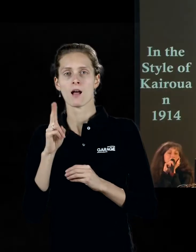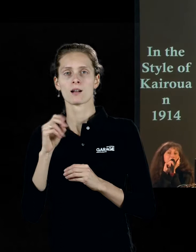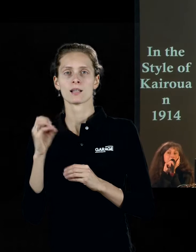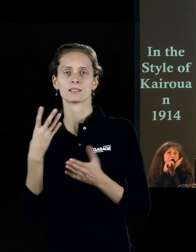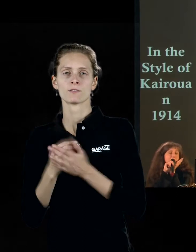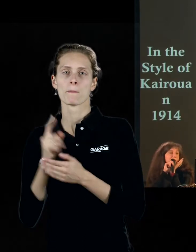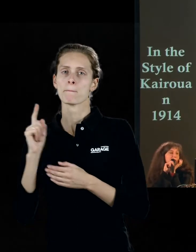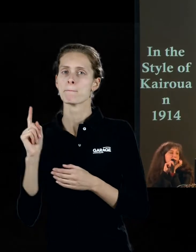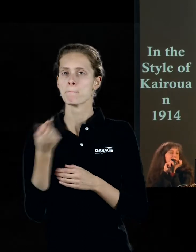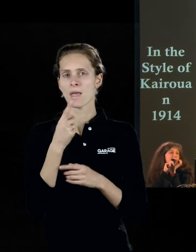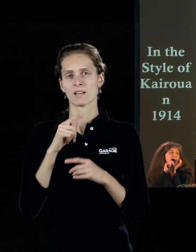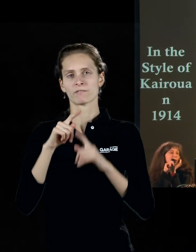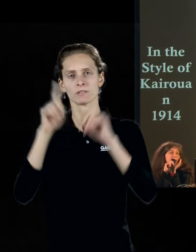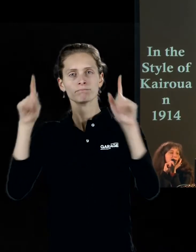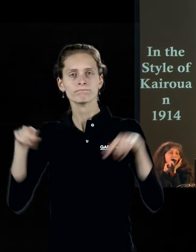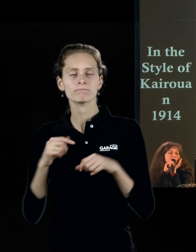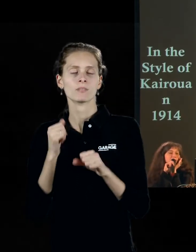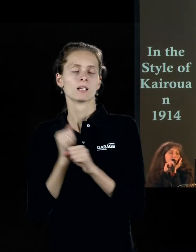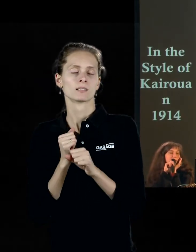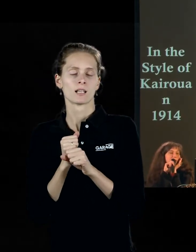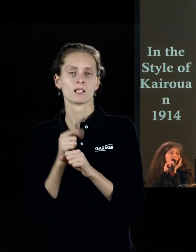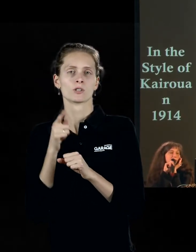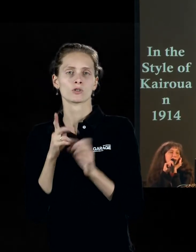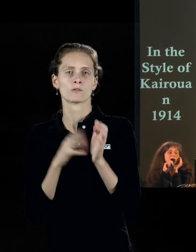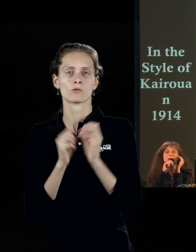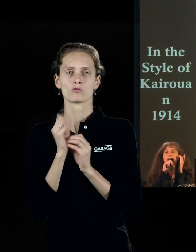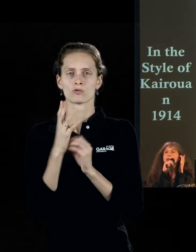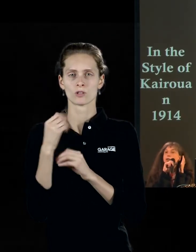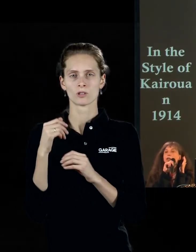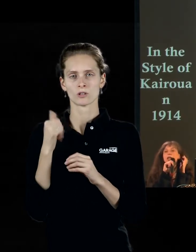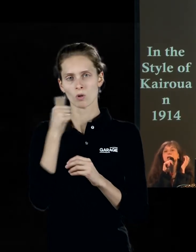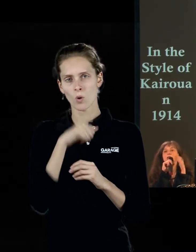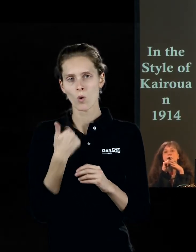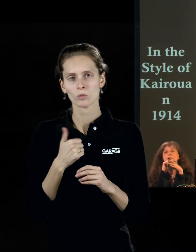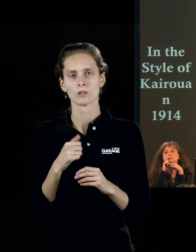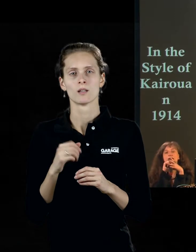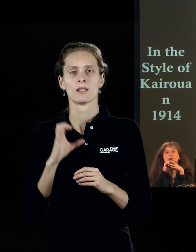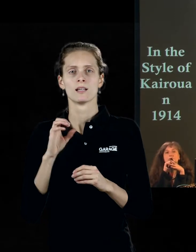работу абсолютно нефигуративную. Вот это вот, 1914 год, в стиле Кайруана.